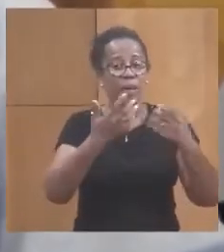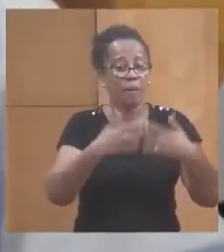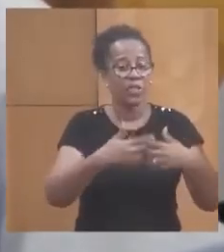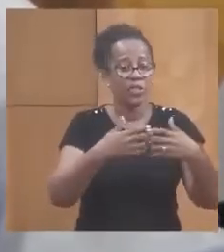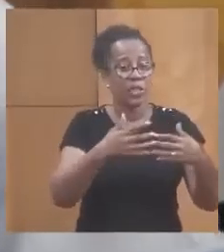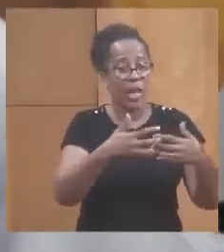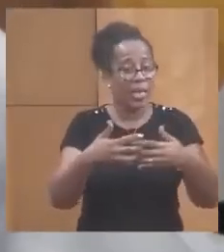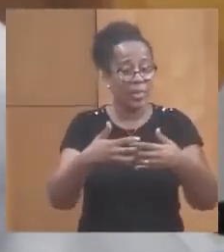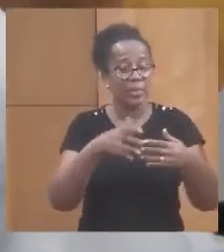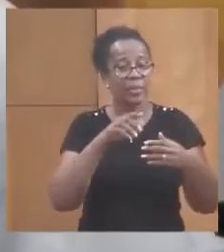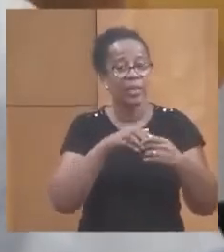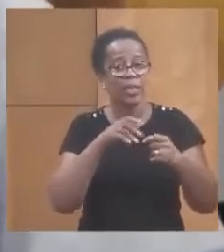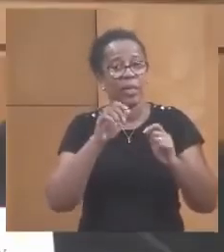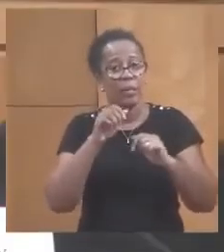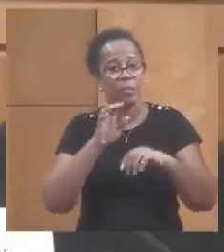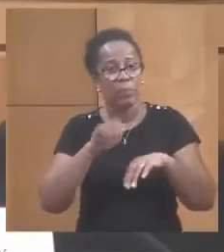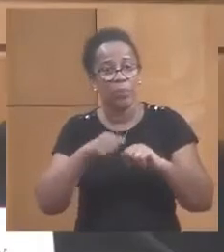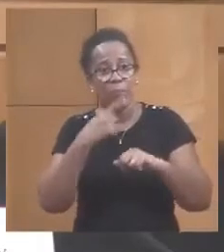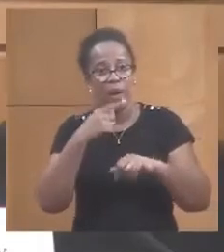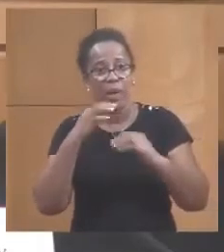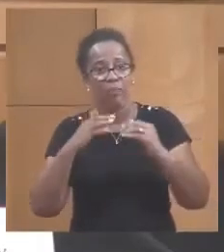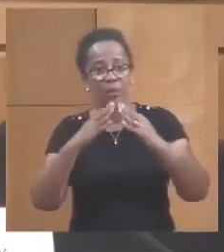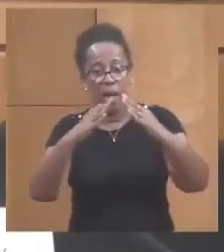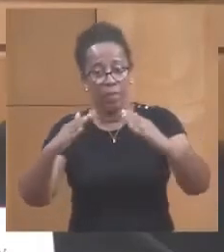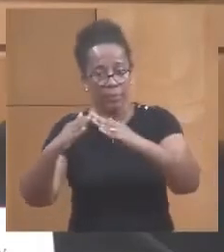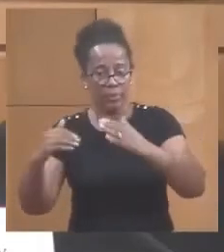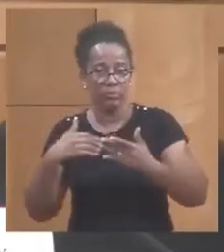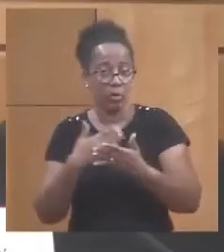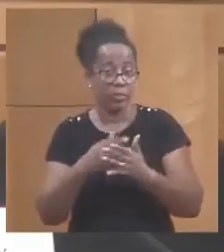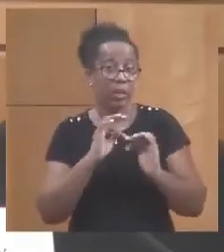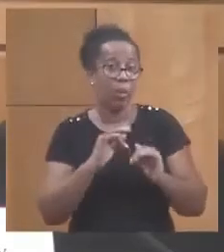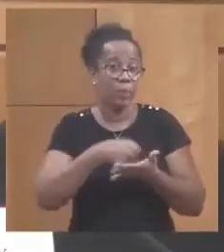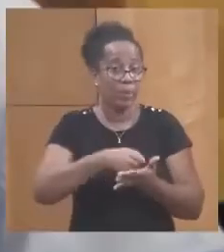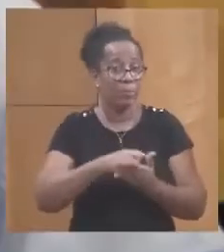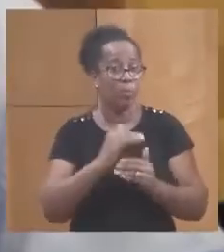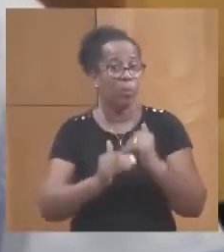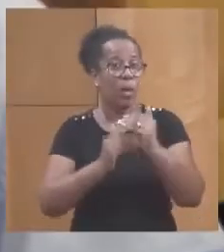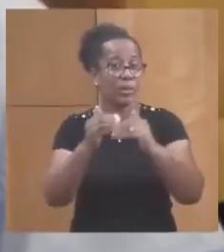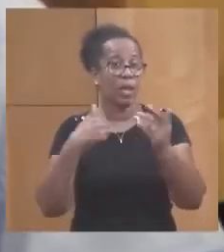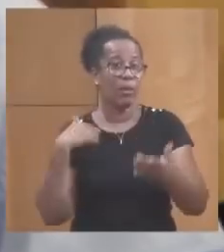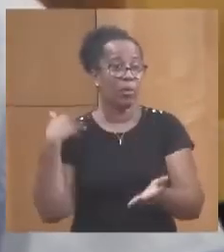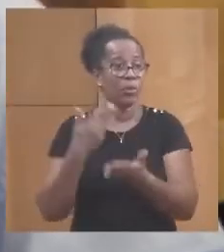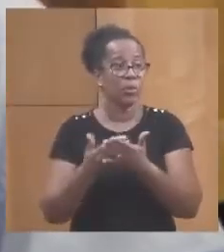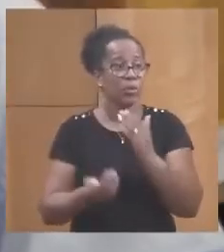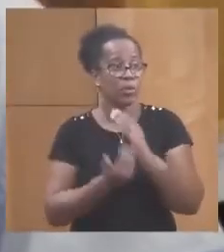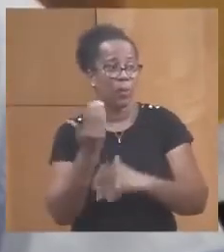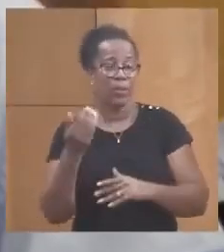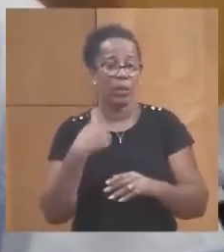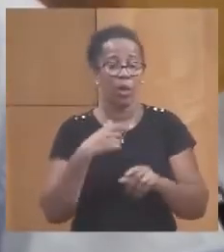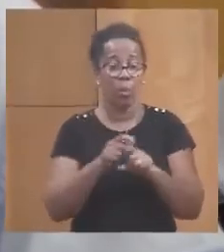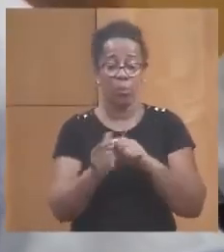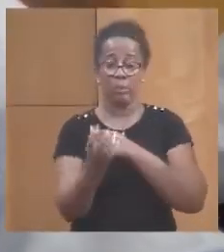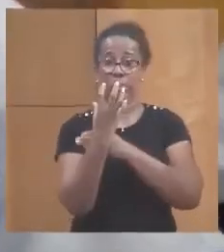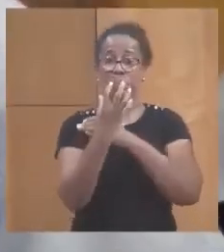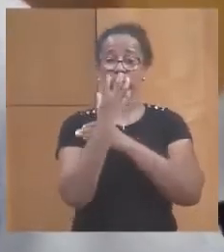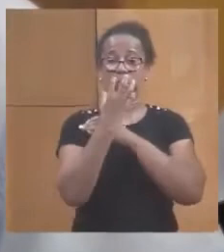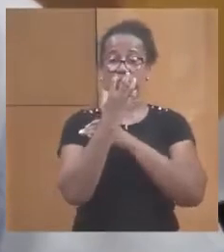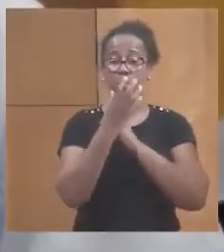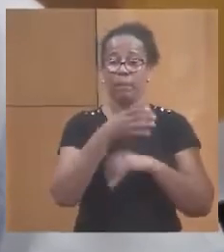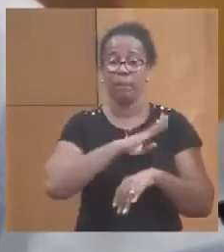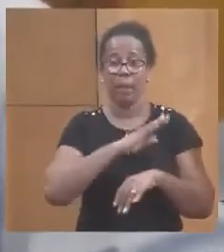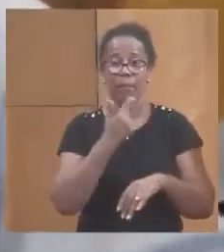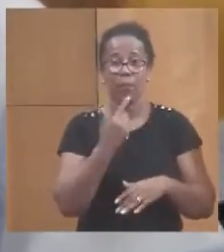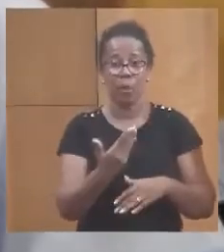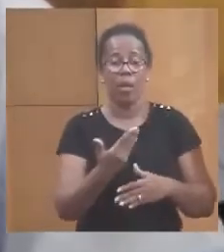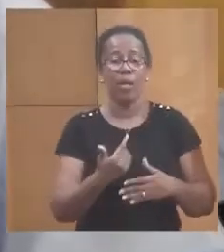vers les abris. Donc, comme quoi, les choses progressent. Tu vois, depuis ce matin, ce matin, je me suis fait engueuler parce